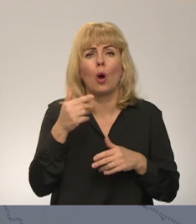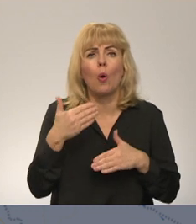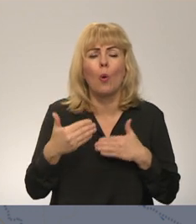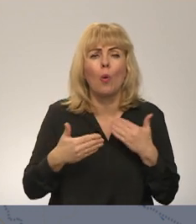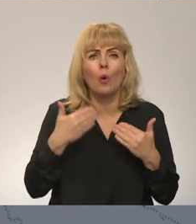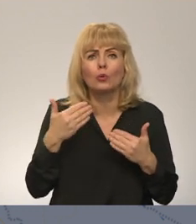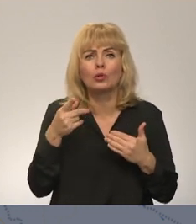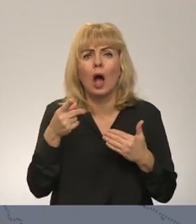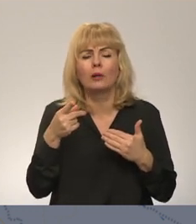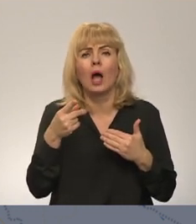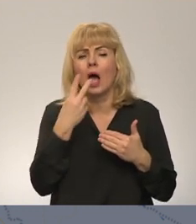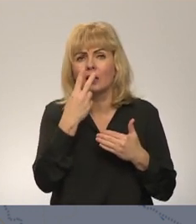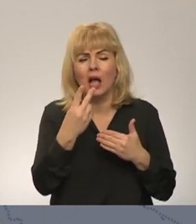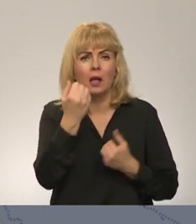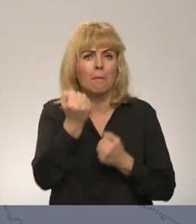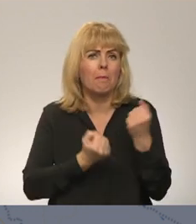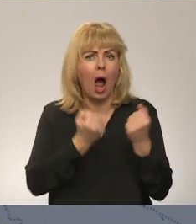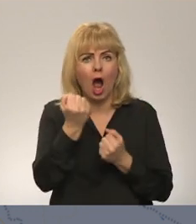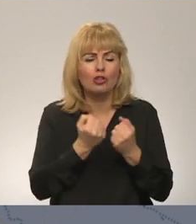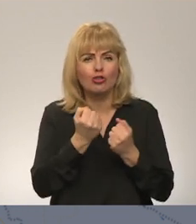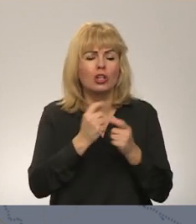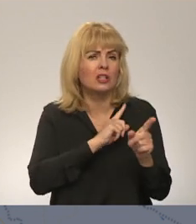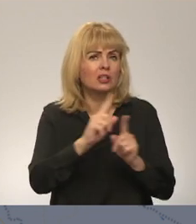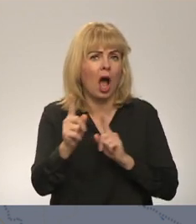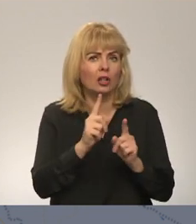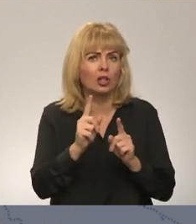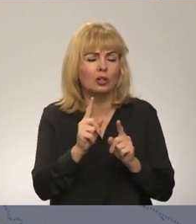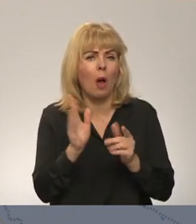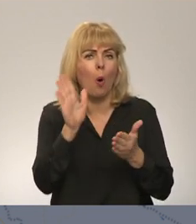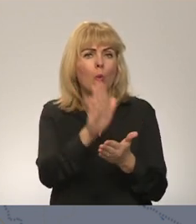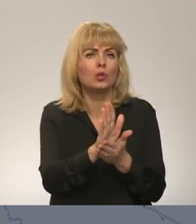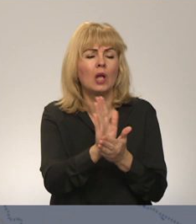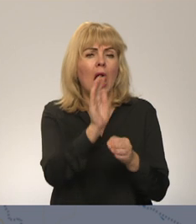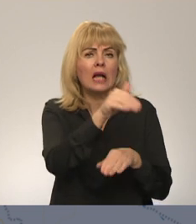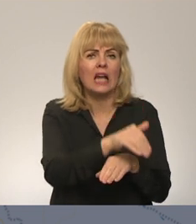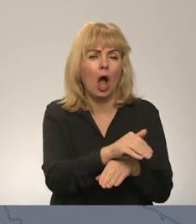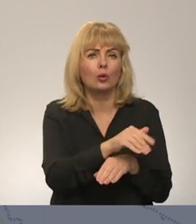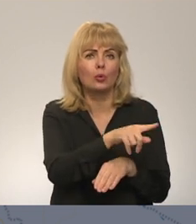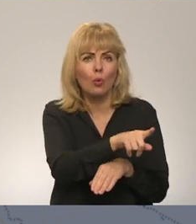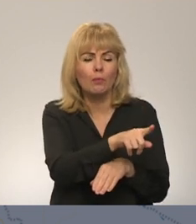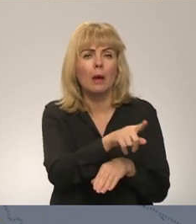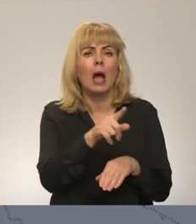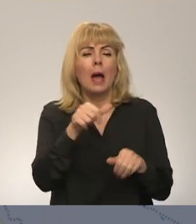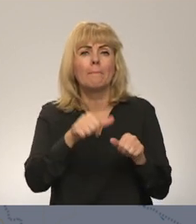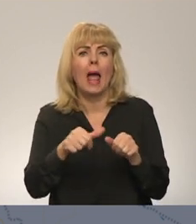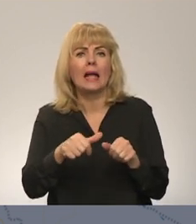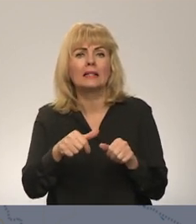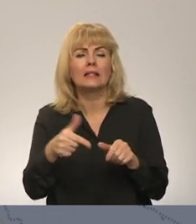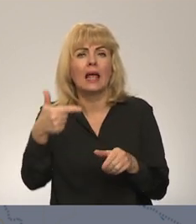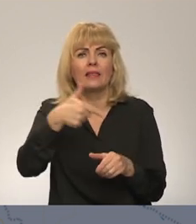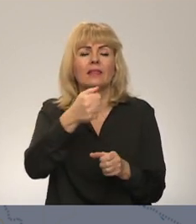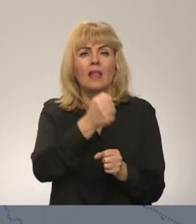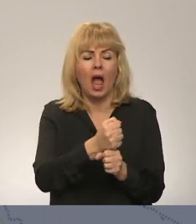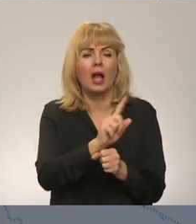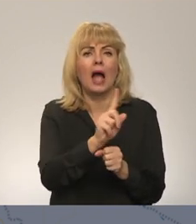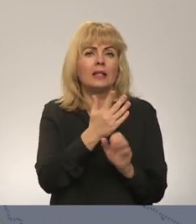kustība, automašīnas atiksmi uz rietumiem. Arī benzīna tankos ir rindas, varbūt ne tik